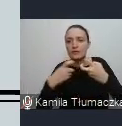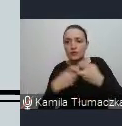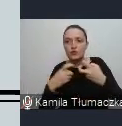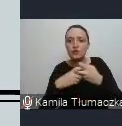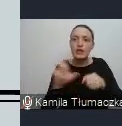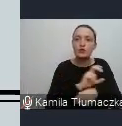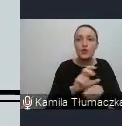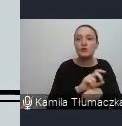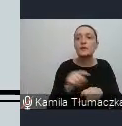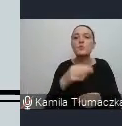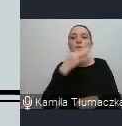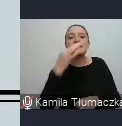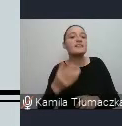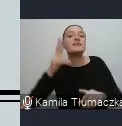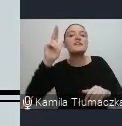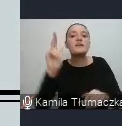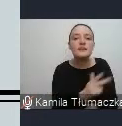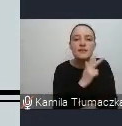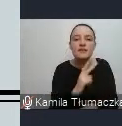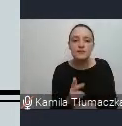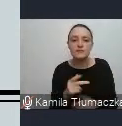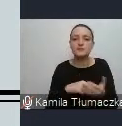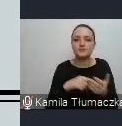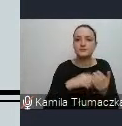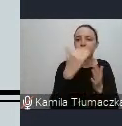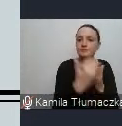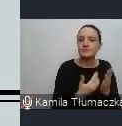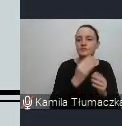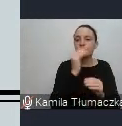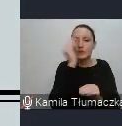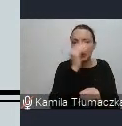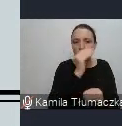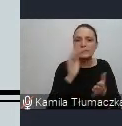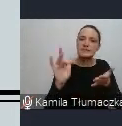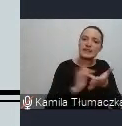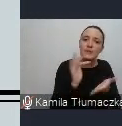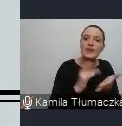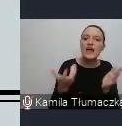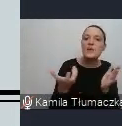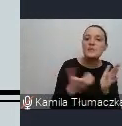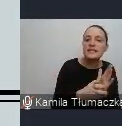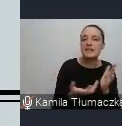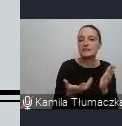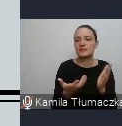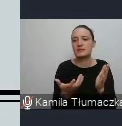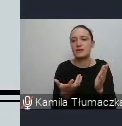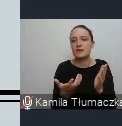Kiedy e-technologie, programy edukacyjne, aplikacje na tablety zostały też przez